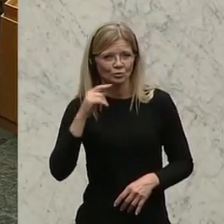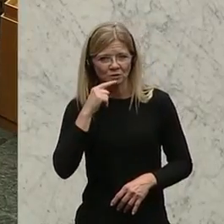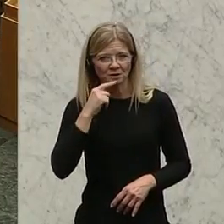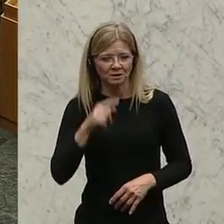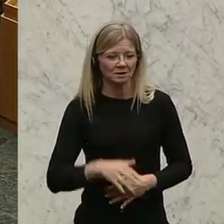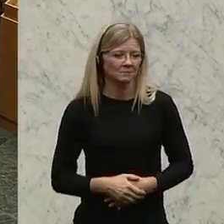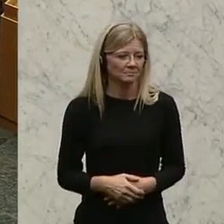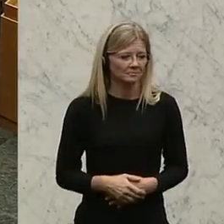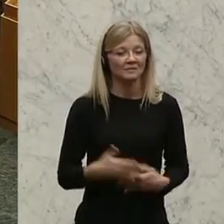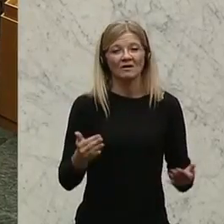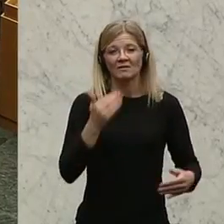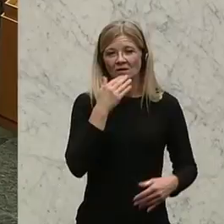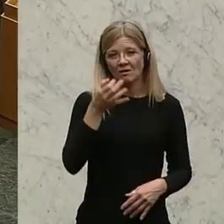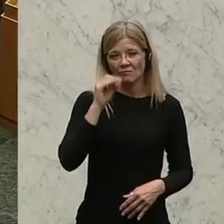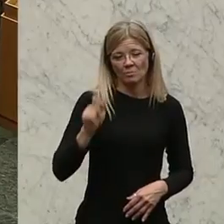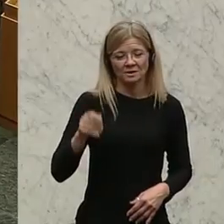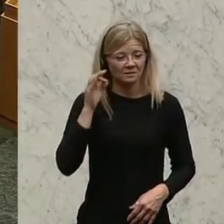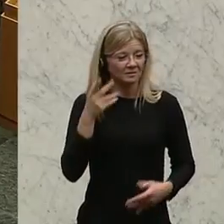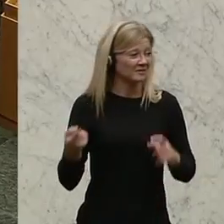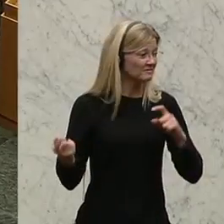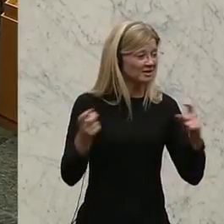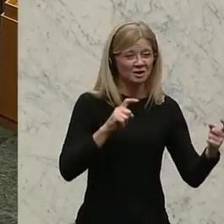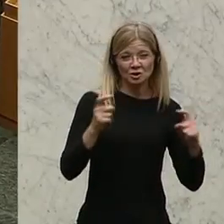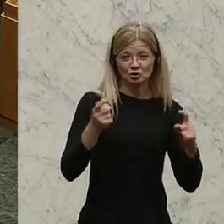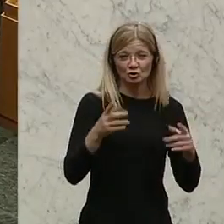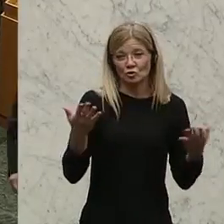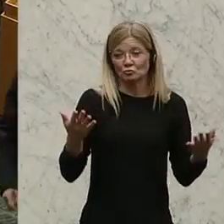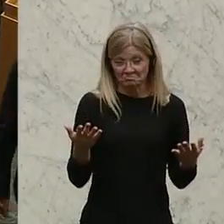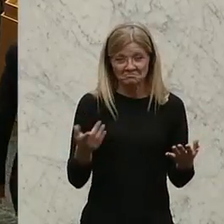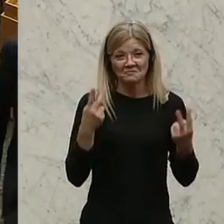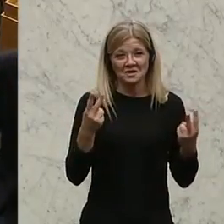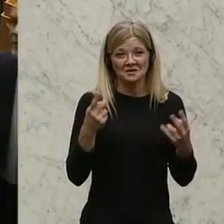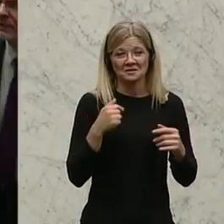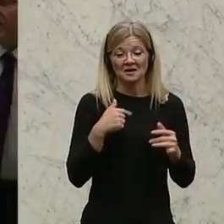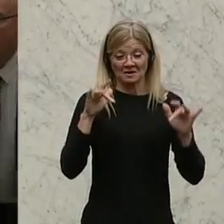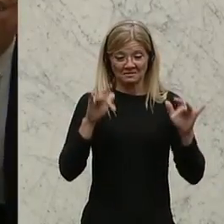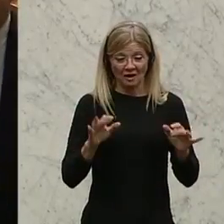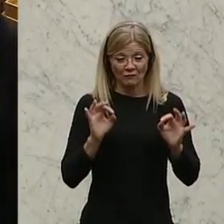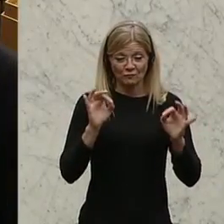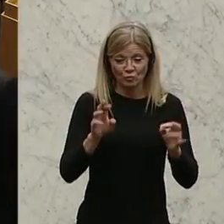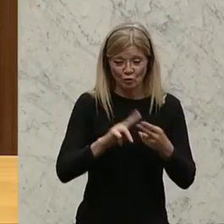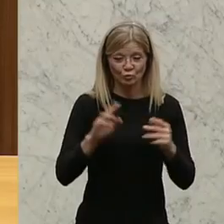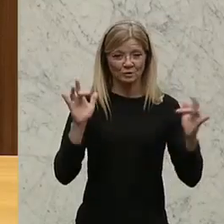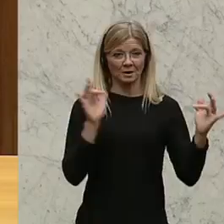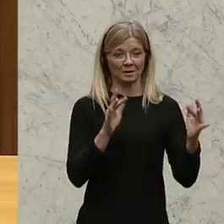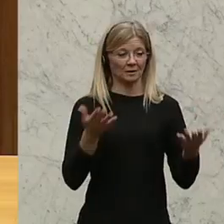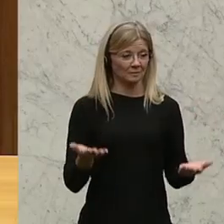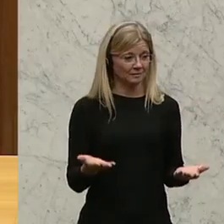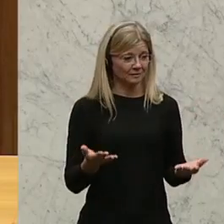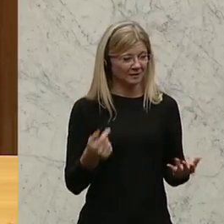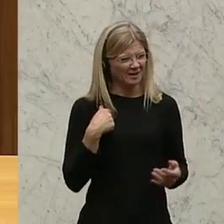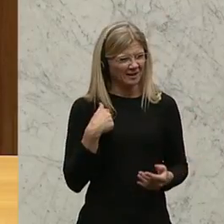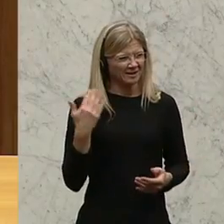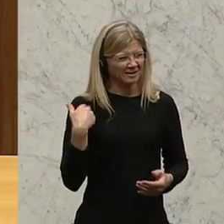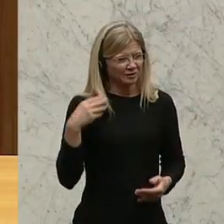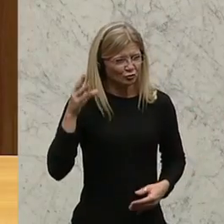Ja, eine Debatte lebt ja davon, dass man ein auch Bart und Widerbart hat. Nico Alm, ich habe jetzt nochmal zugehört. Jetzt bin ich mir nicht ganz sicher, ob ich etwas falsch